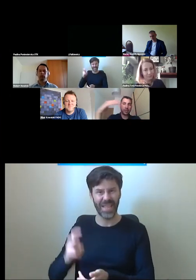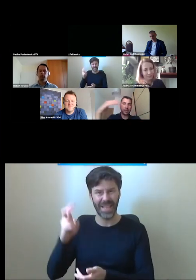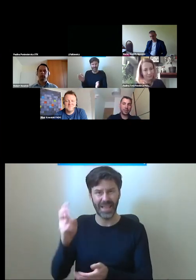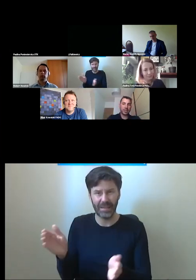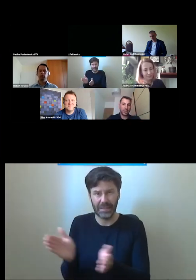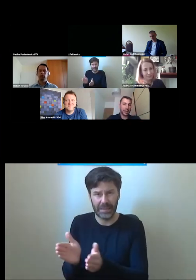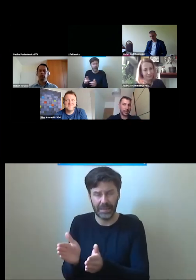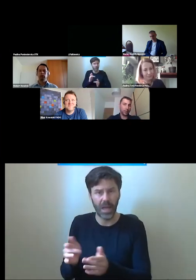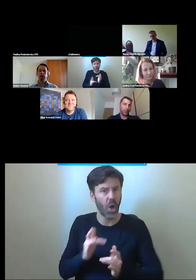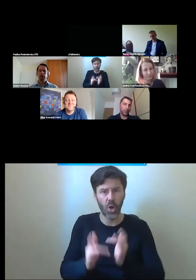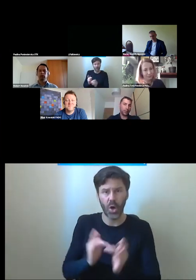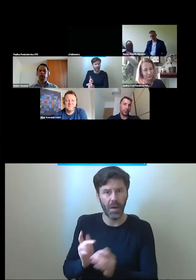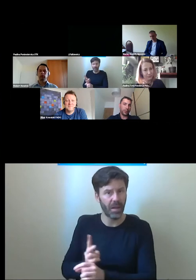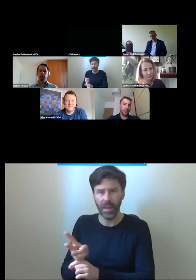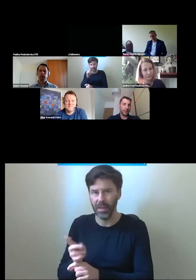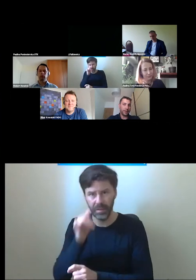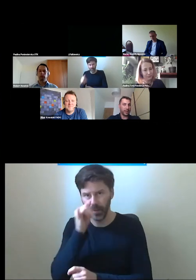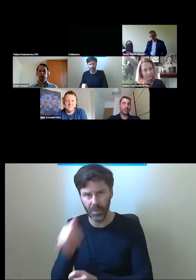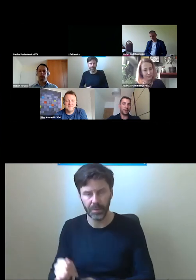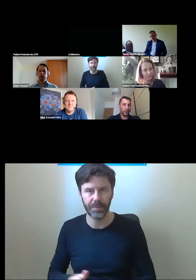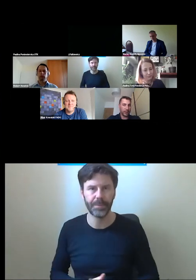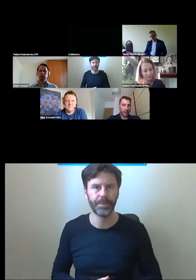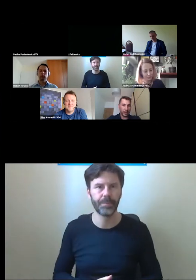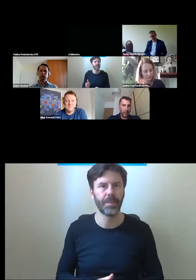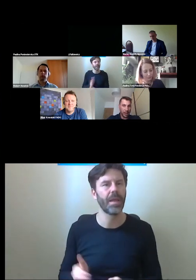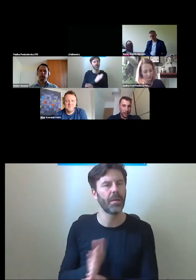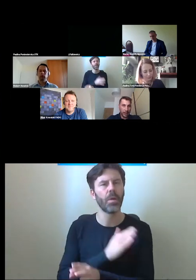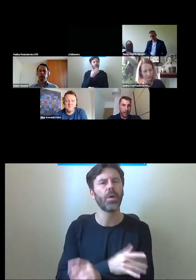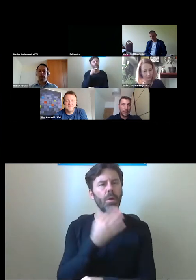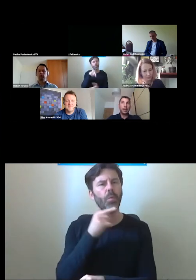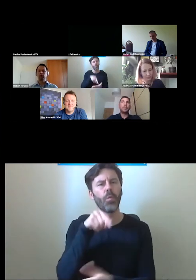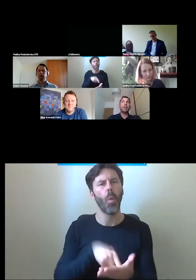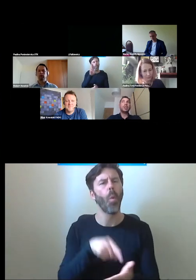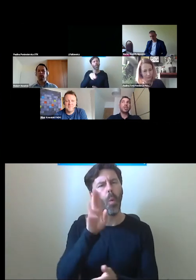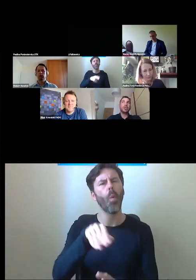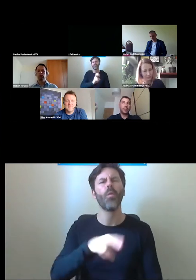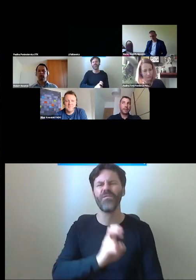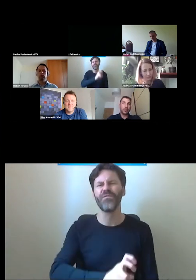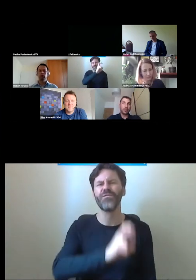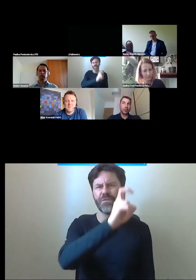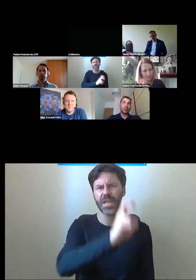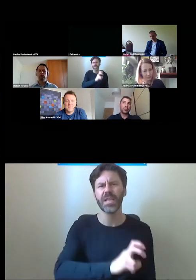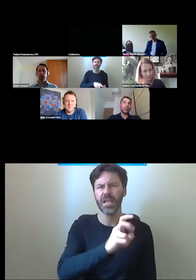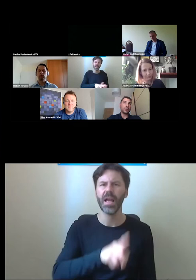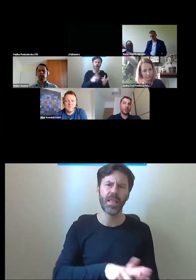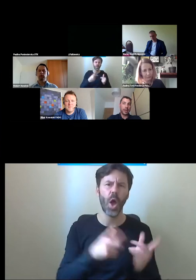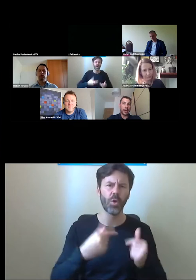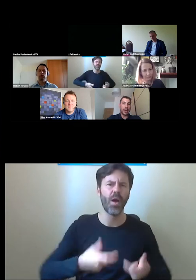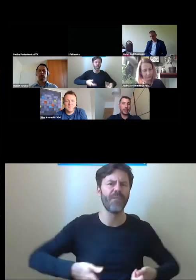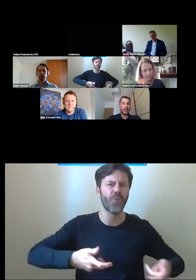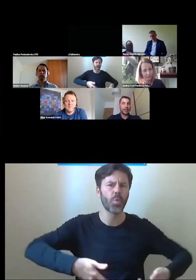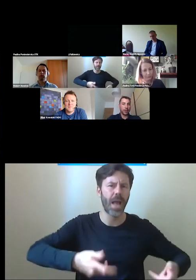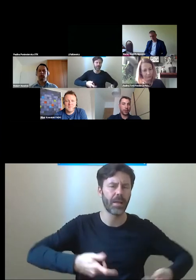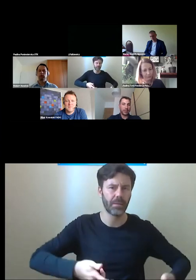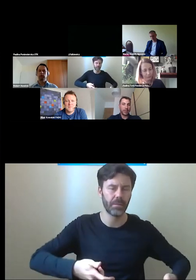właśnie przez to, że kilka lat temu były podejmowane takie decyzje, że ta winda to będzie dla tej mitycznej osoby na wózku ze sporządzenia,